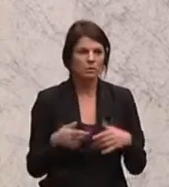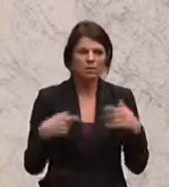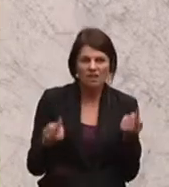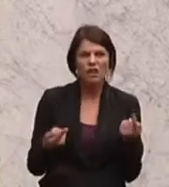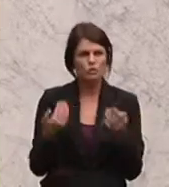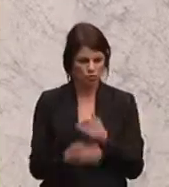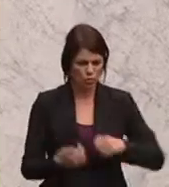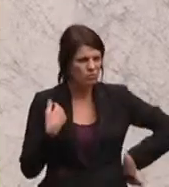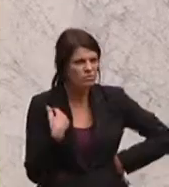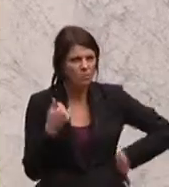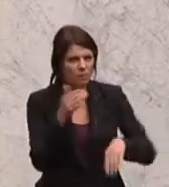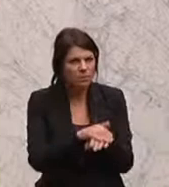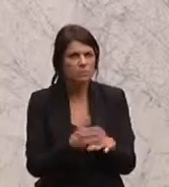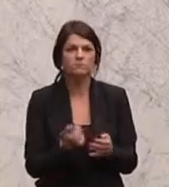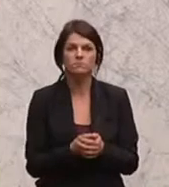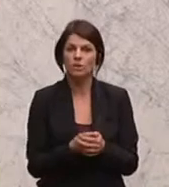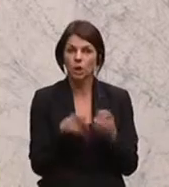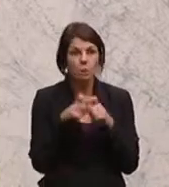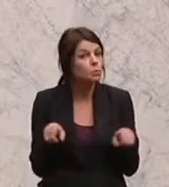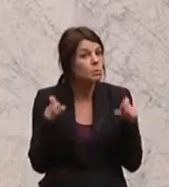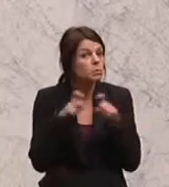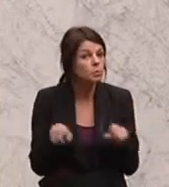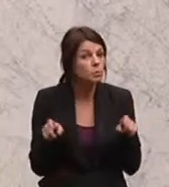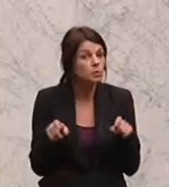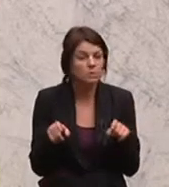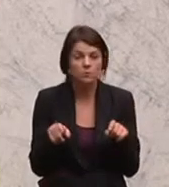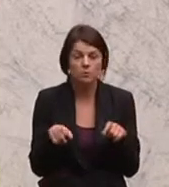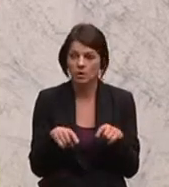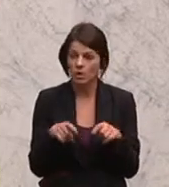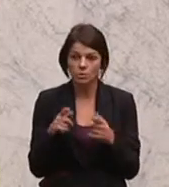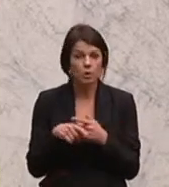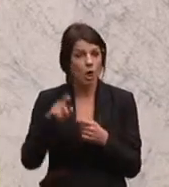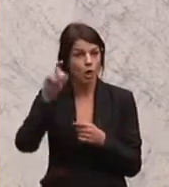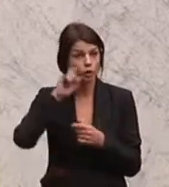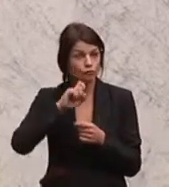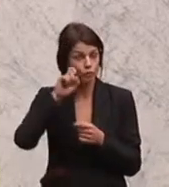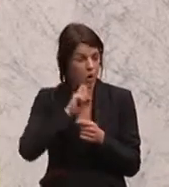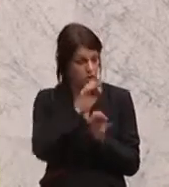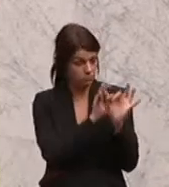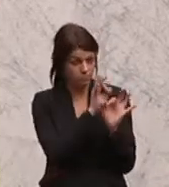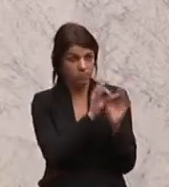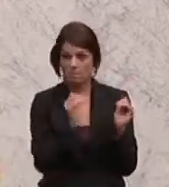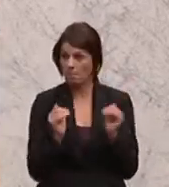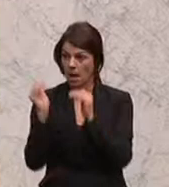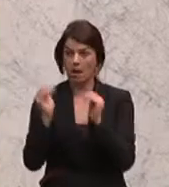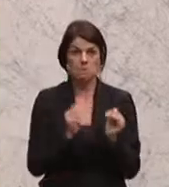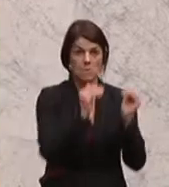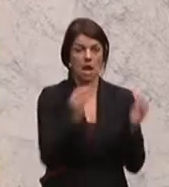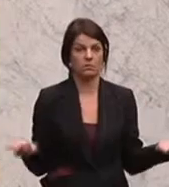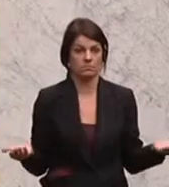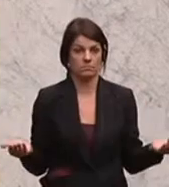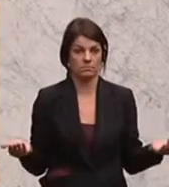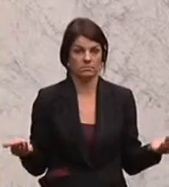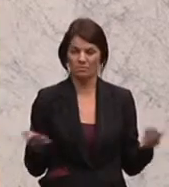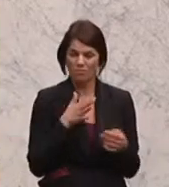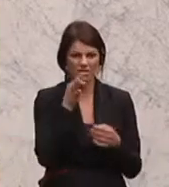dann immer wieder stellt sich dann heraus, dass die Schulden, die Steuer- und Abgabenquote gestiegen sind. Und meine